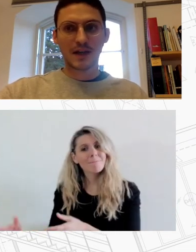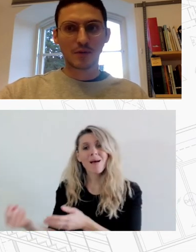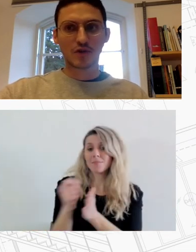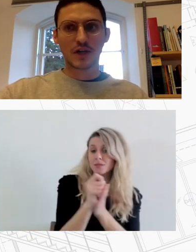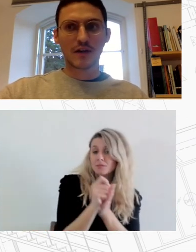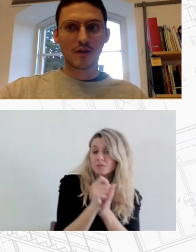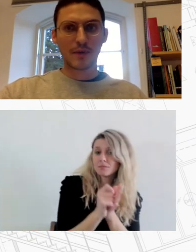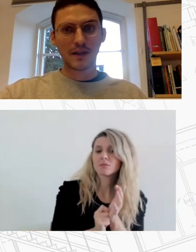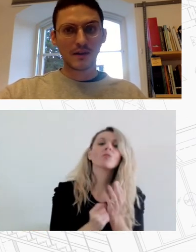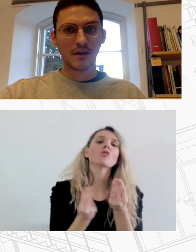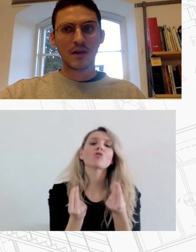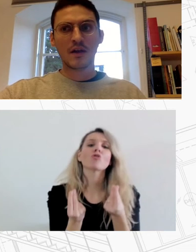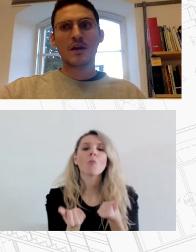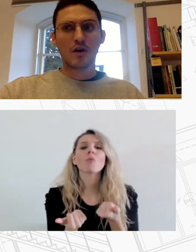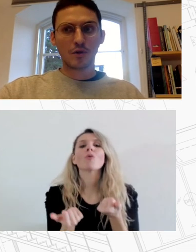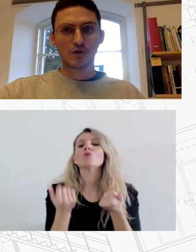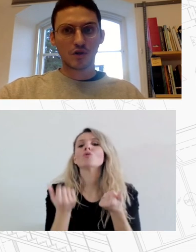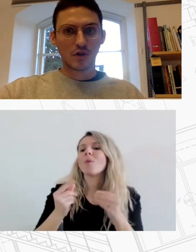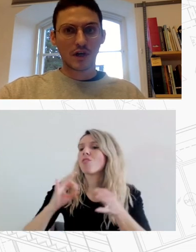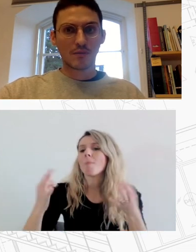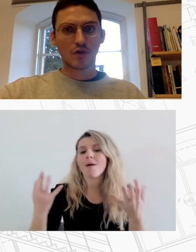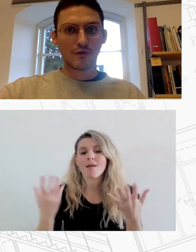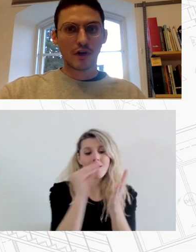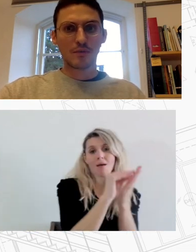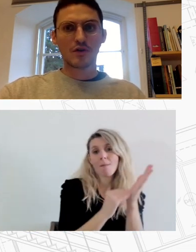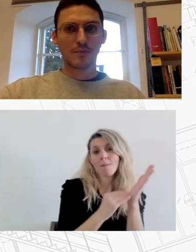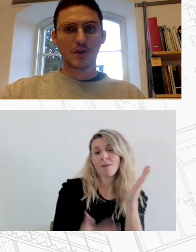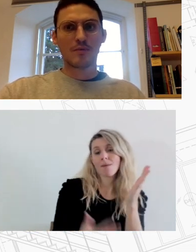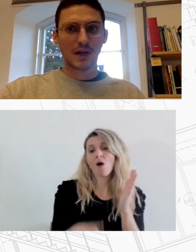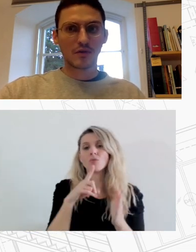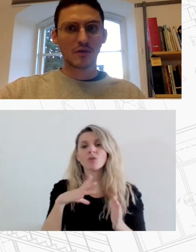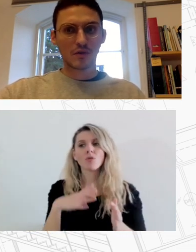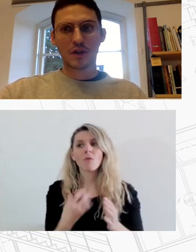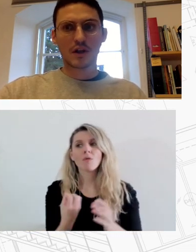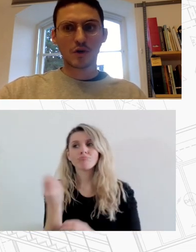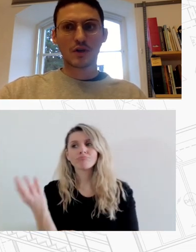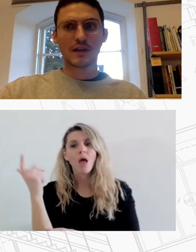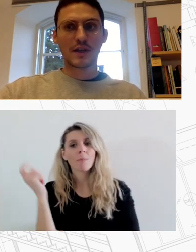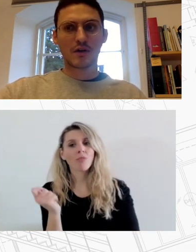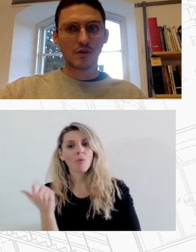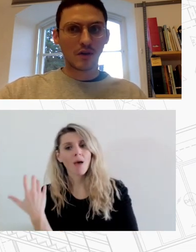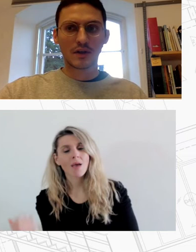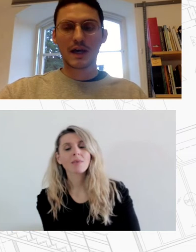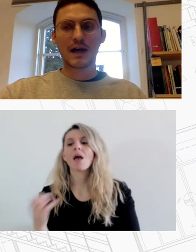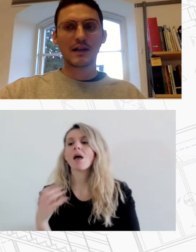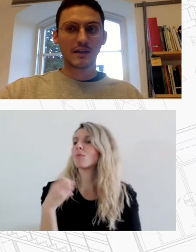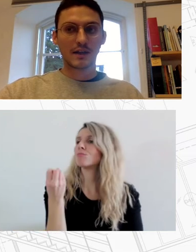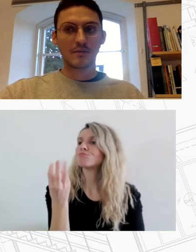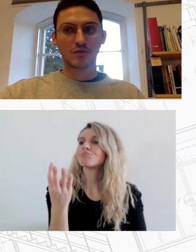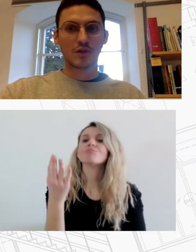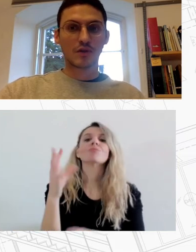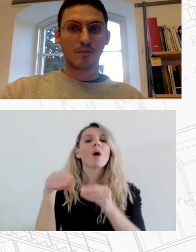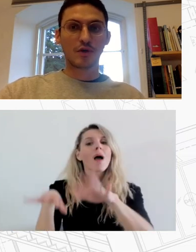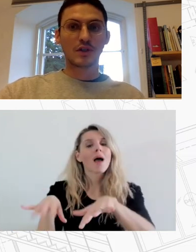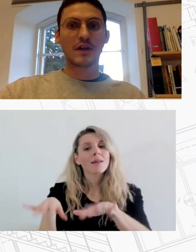σημαντικά ποσοτικά δεδομένα όπως τον αριθμό των ωφελούμενων επιδομάτων τον αριθμό των ανέργων και άλλα για να